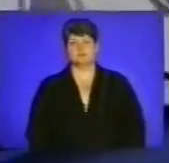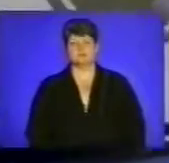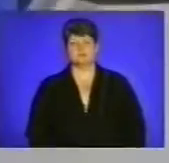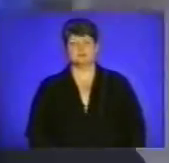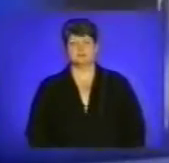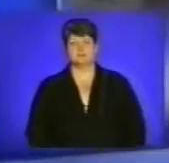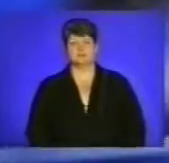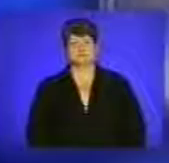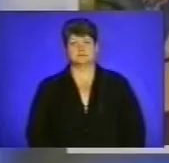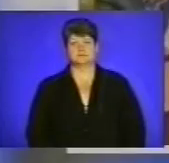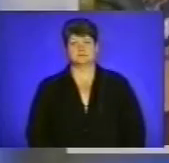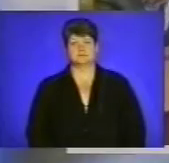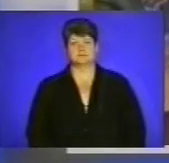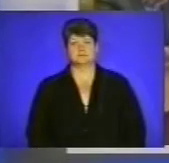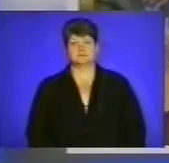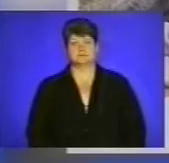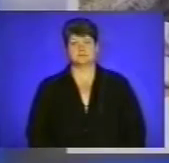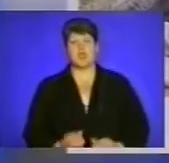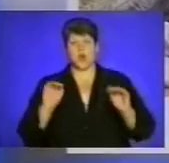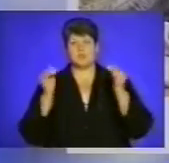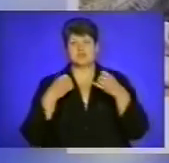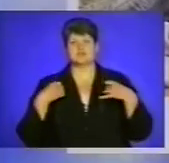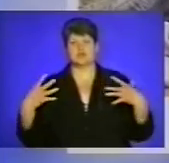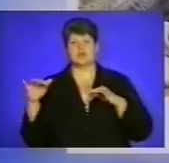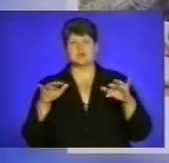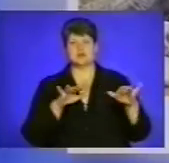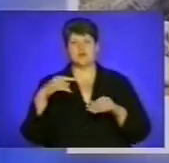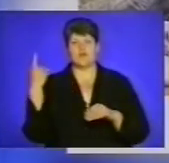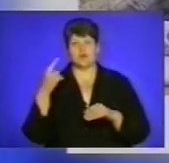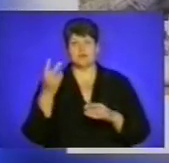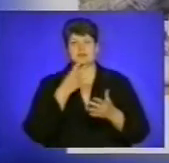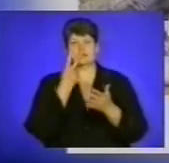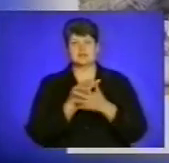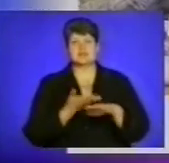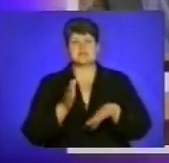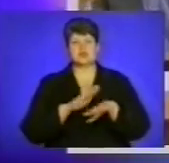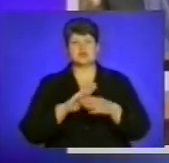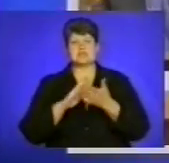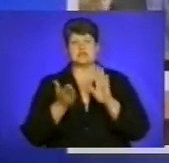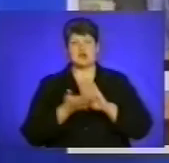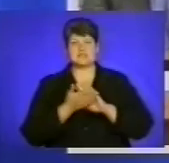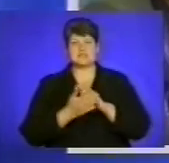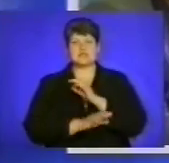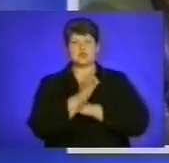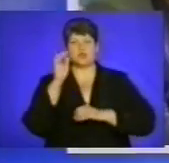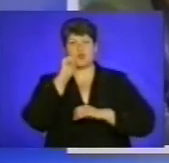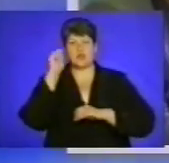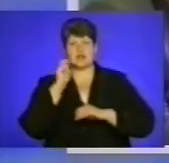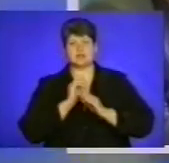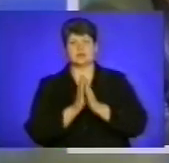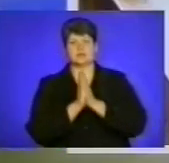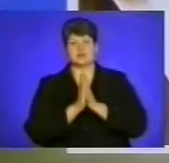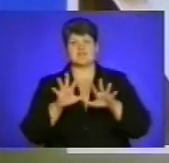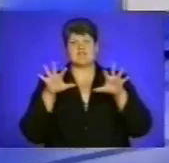Музика Обмежити святкові заходи в області, зважаючи на складну ситуацію на Сході України, закликає